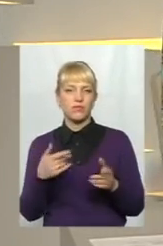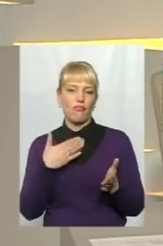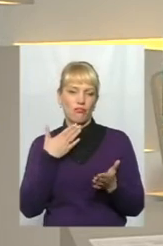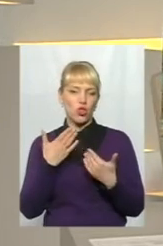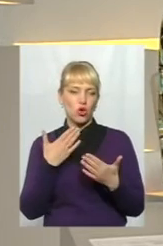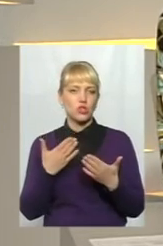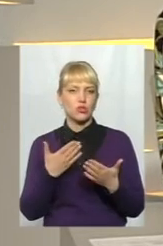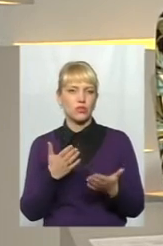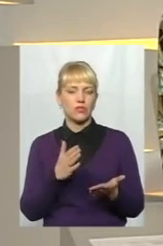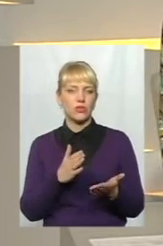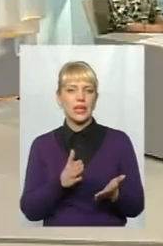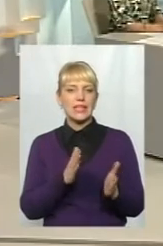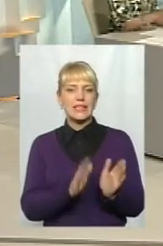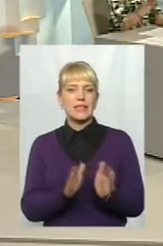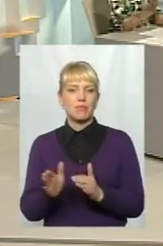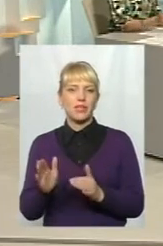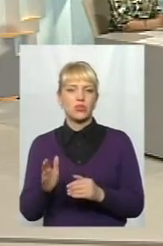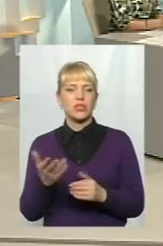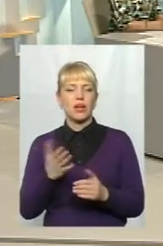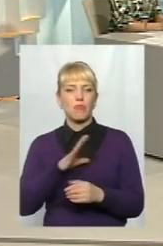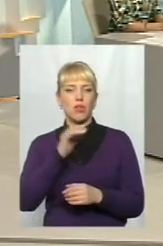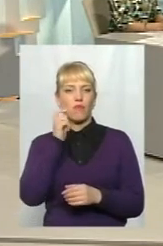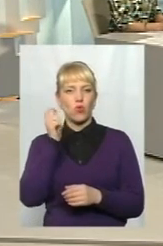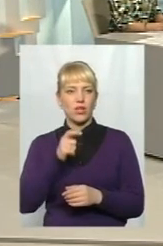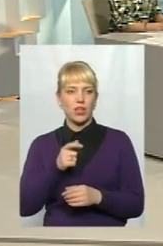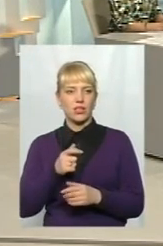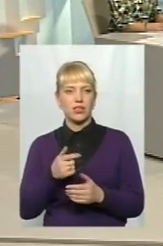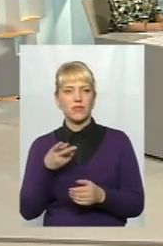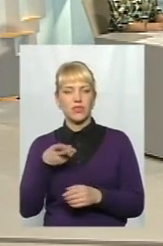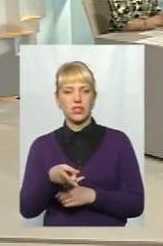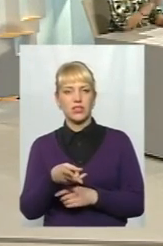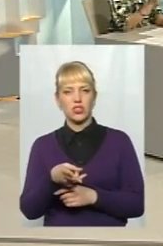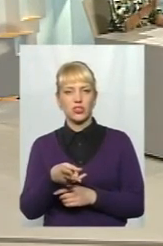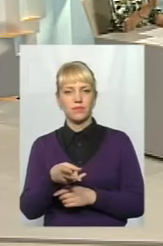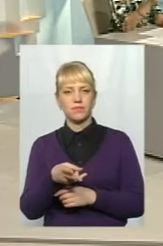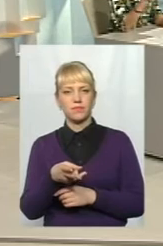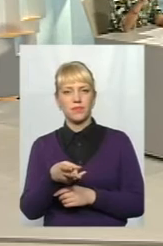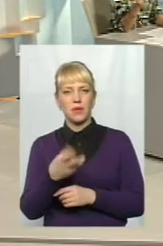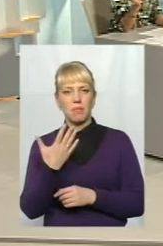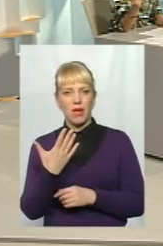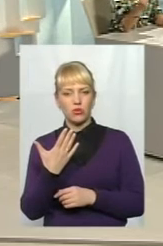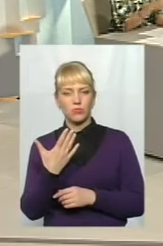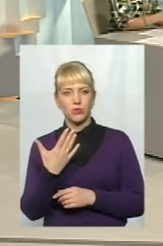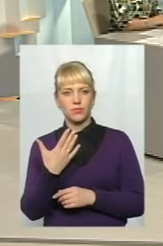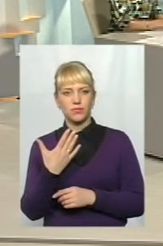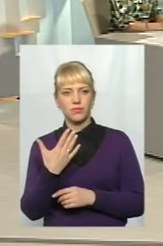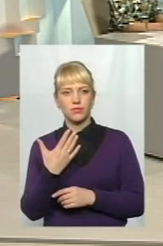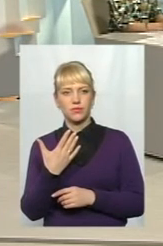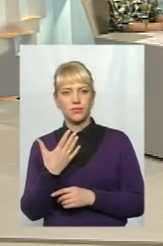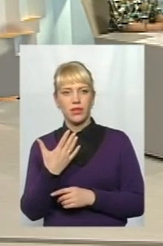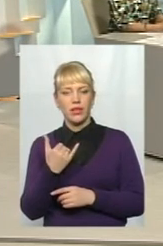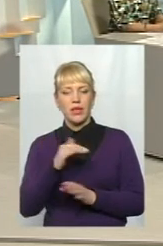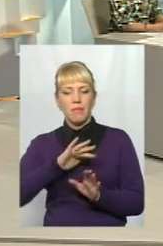стабільності економічної, яка була в Україні, скажімо, там в 2005-му і